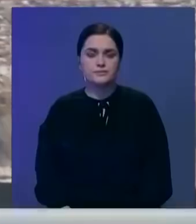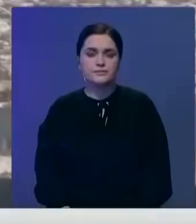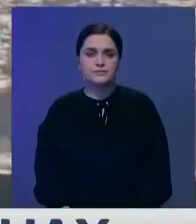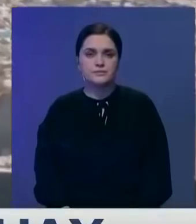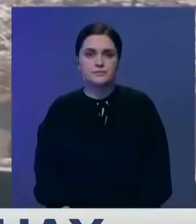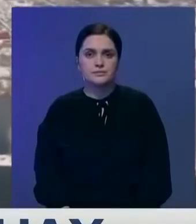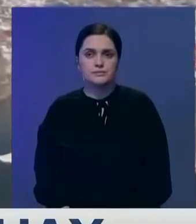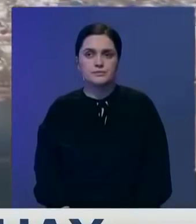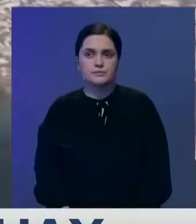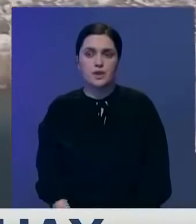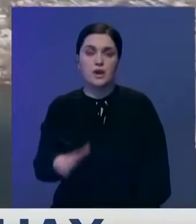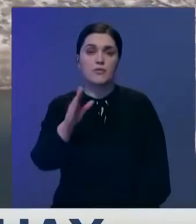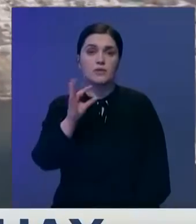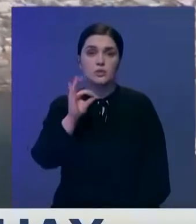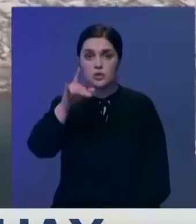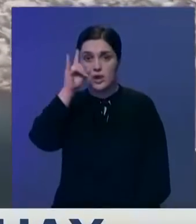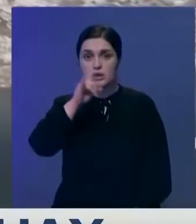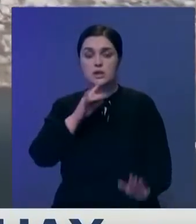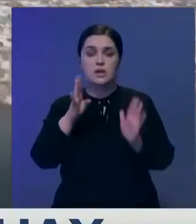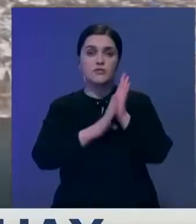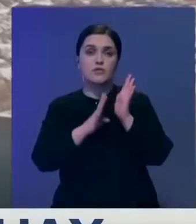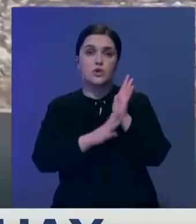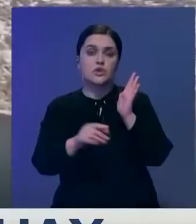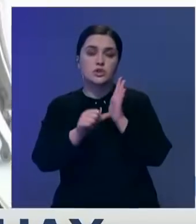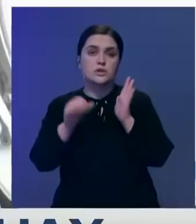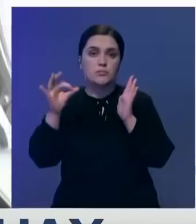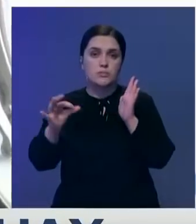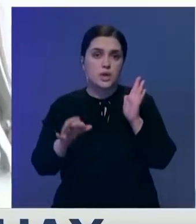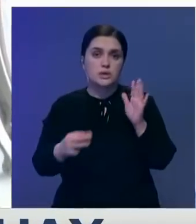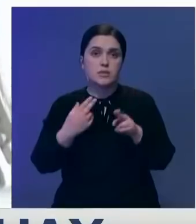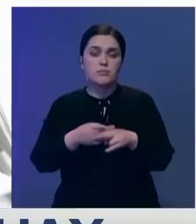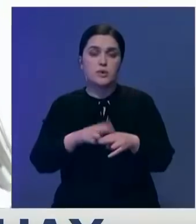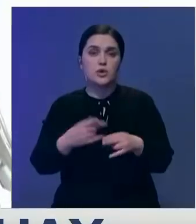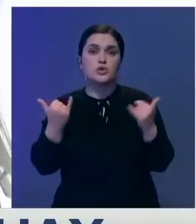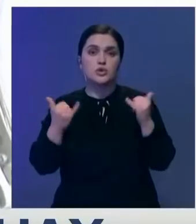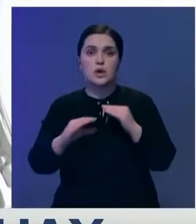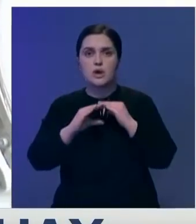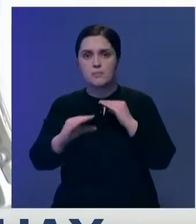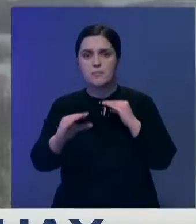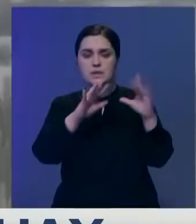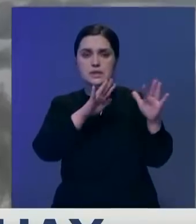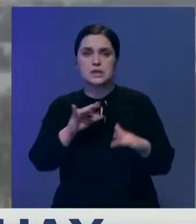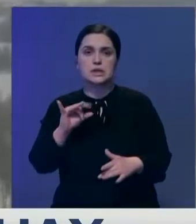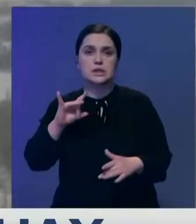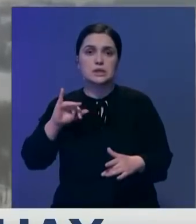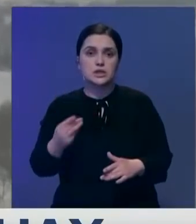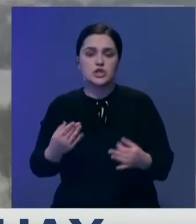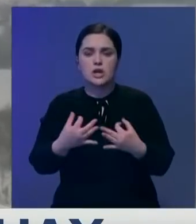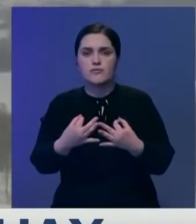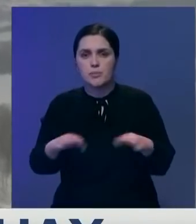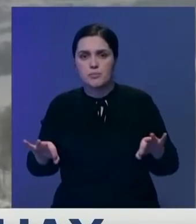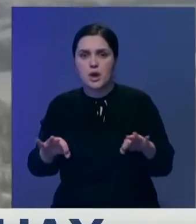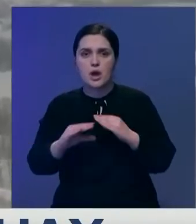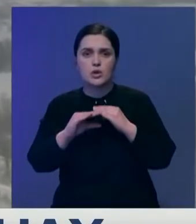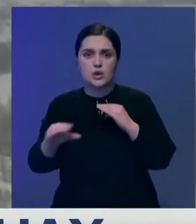В Восточном Казахстане 96% территории региона все еще покрыто снегом. Ертыш освобождается от льда по